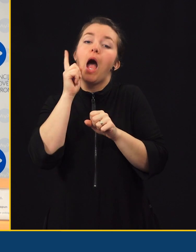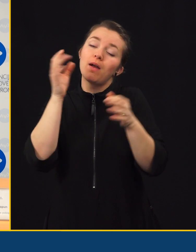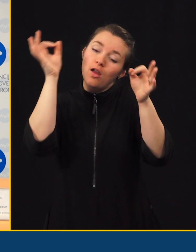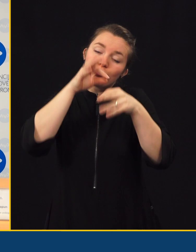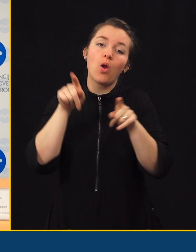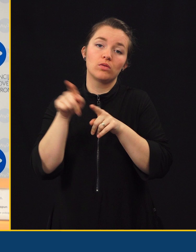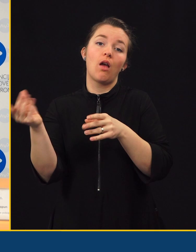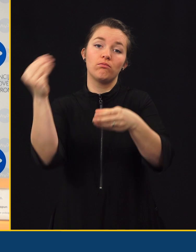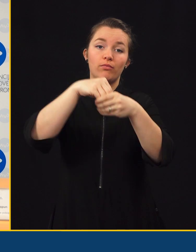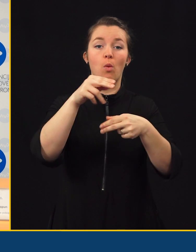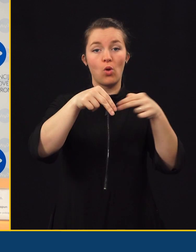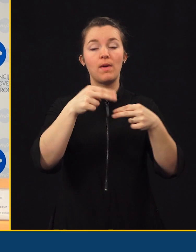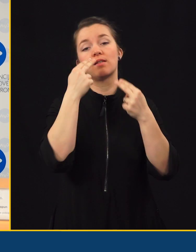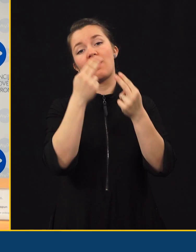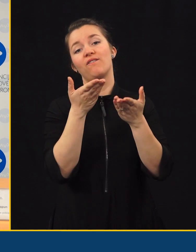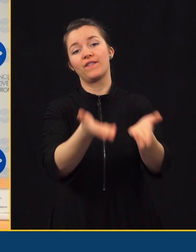prometu.